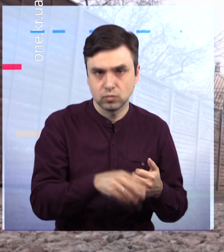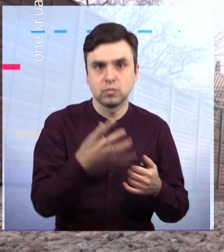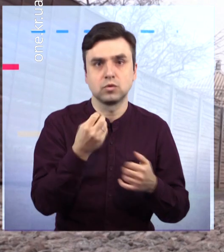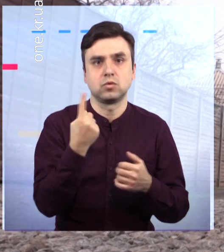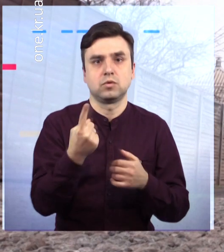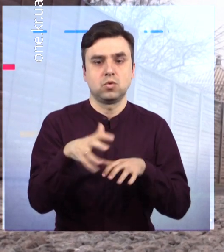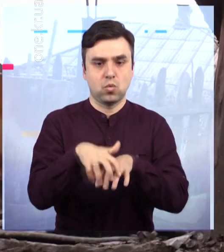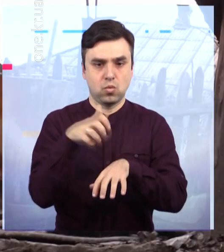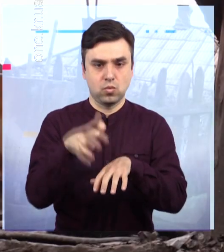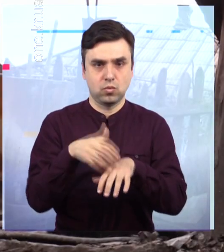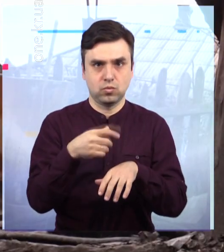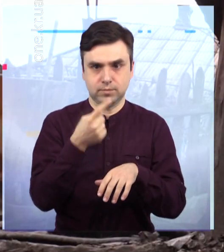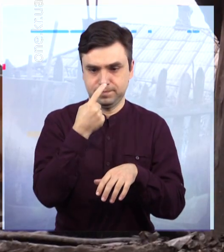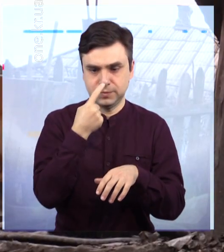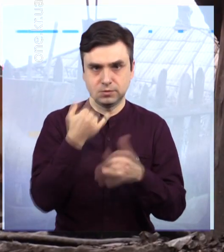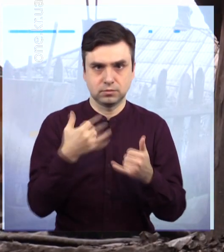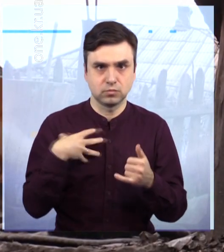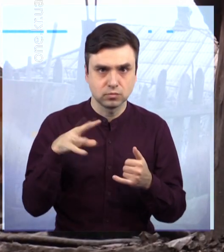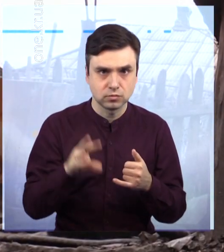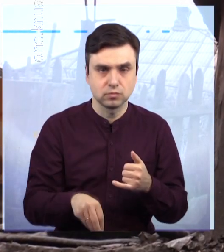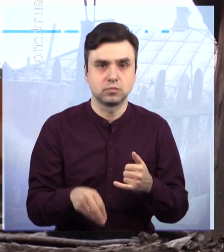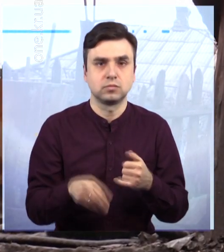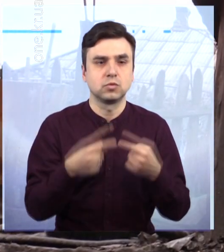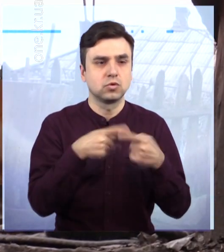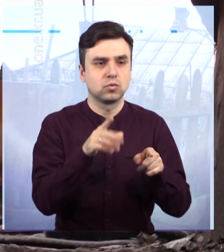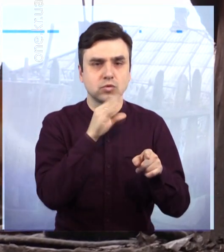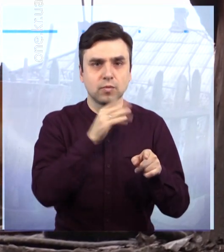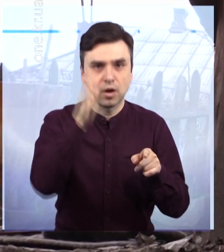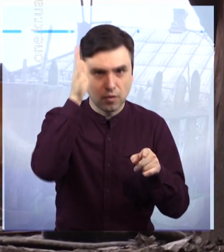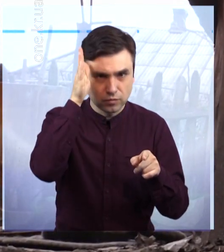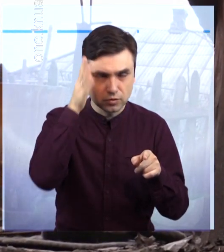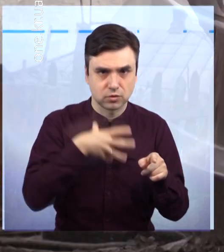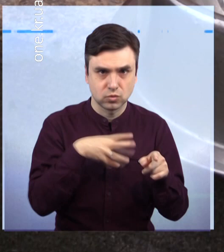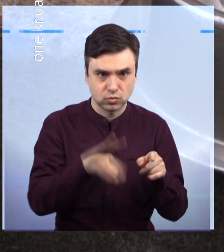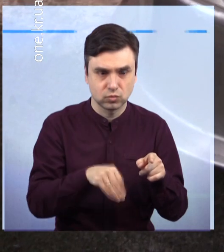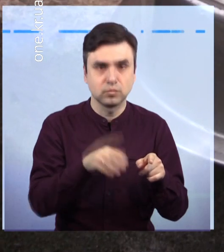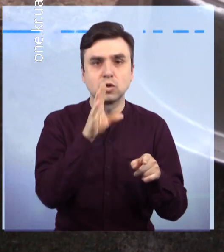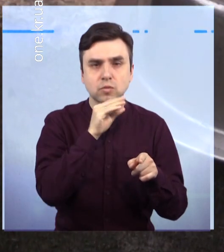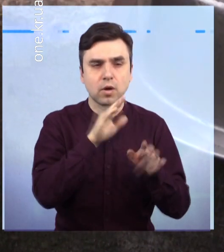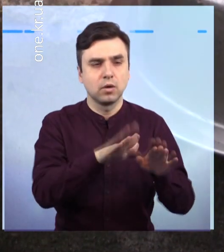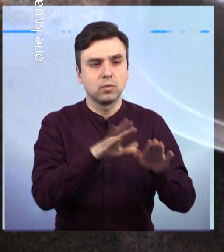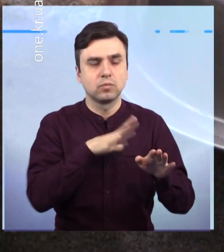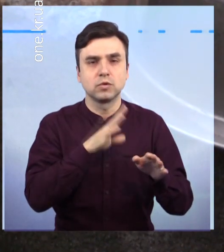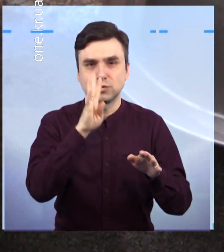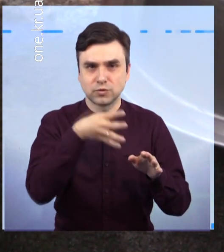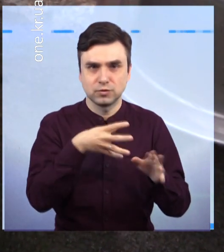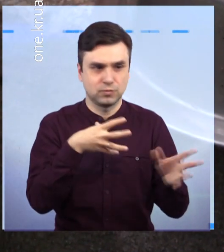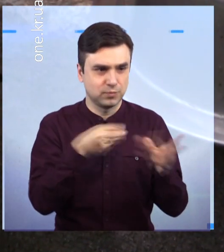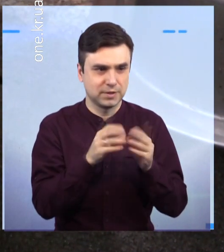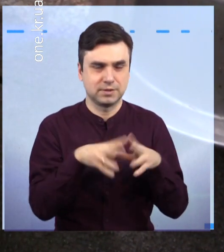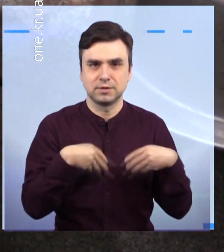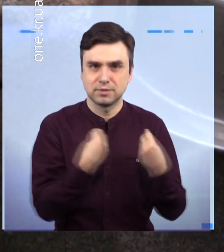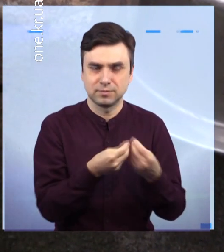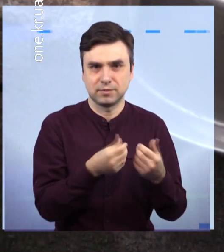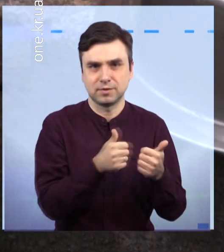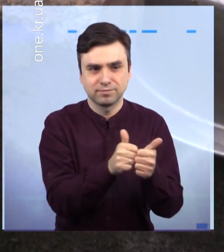почали 1 лютого. В той день помер пес. Через тиждень ще два собаки породи вівчарка. Останній випадок трапився декілька днів тому.